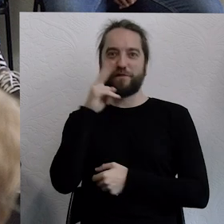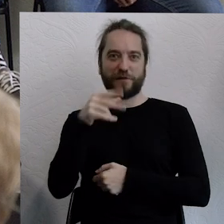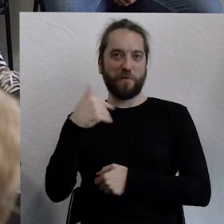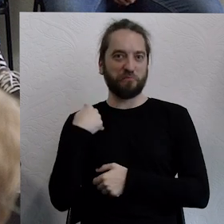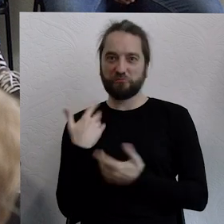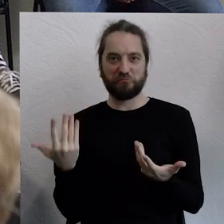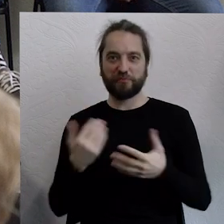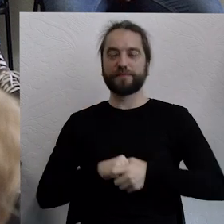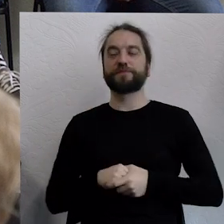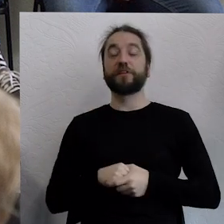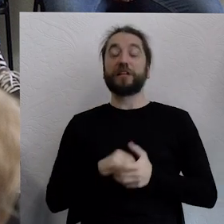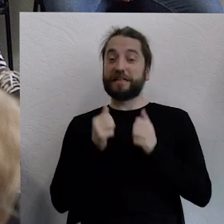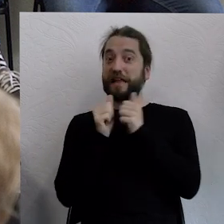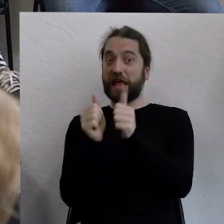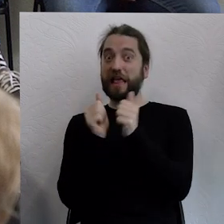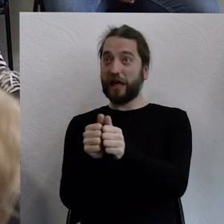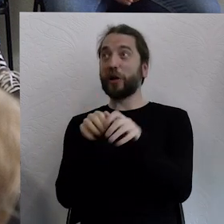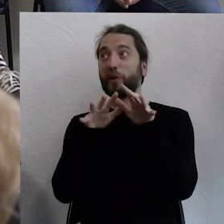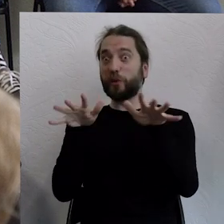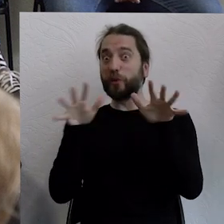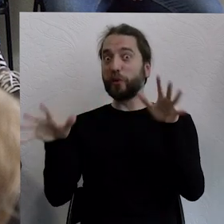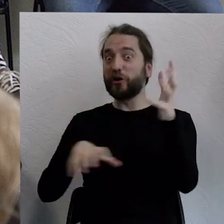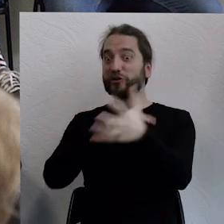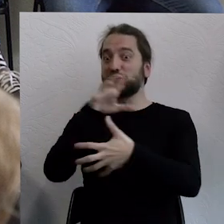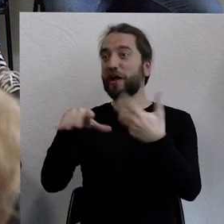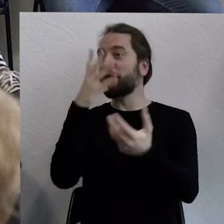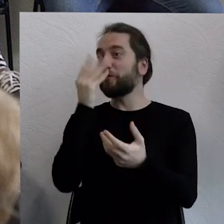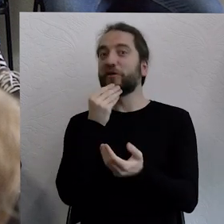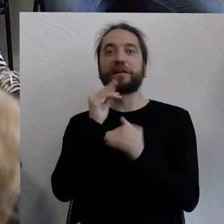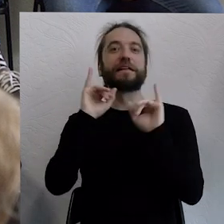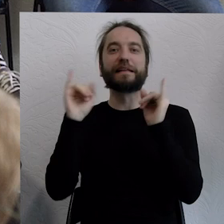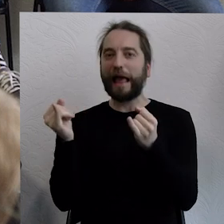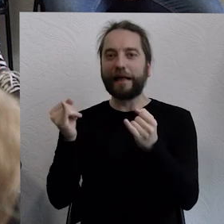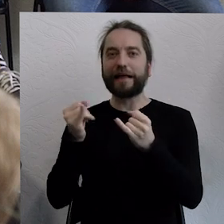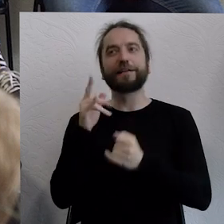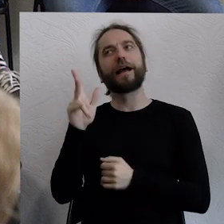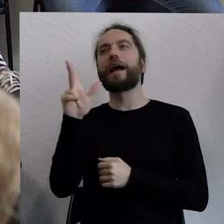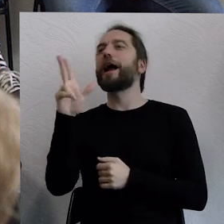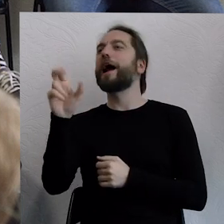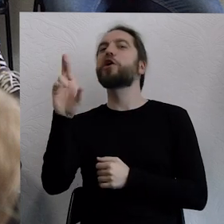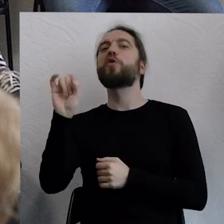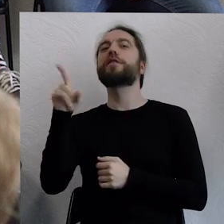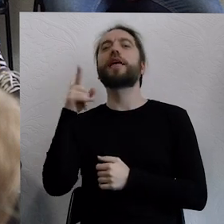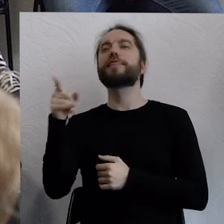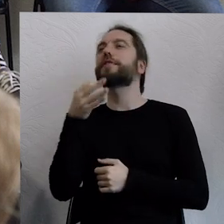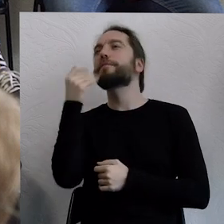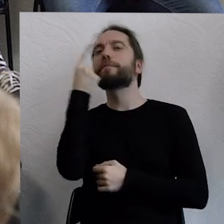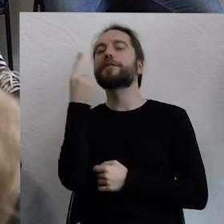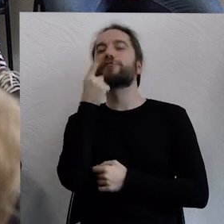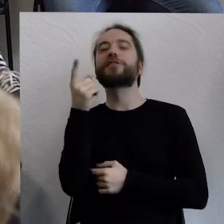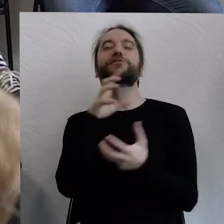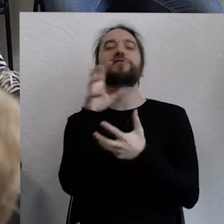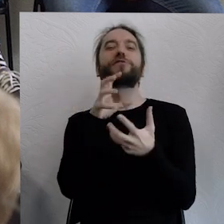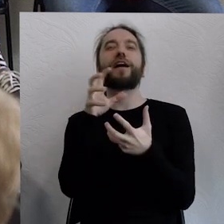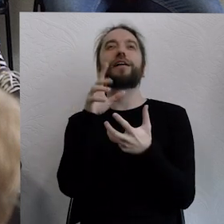Więc dużo zadań. Jak ten świat będzie wyglądał, Karolina? A jak ty go widzisz swoimi oczami, jak przenosisz się